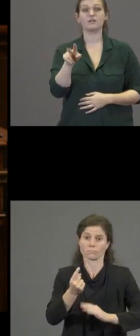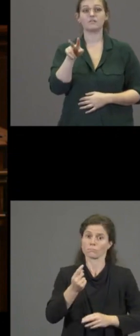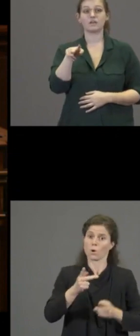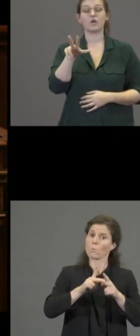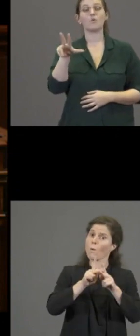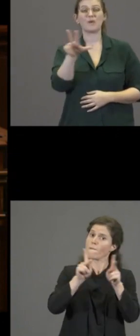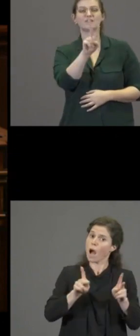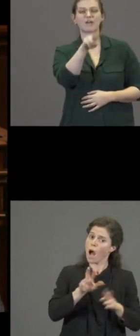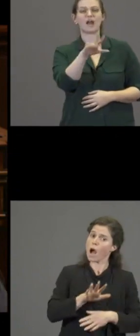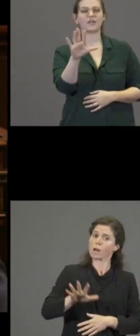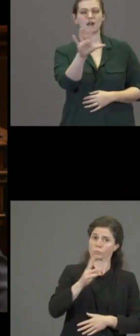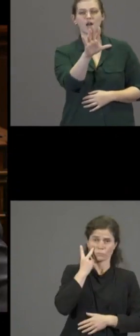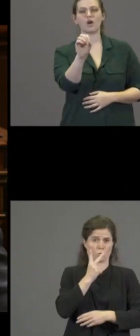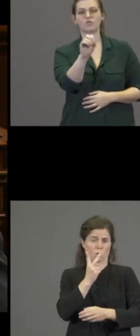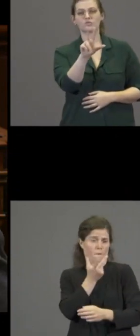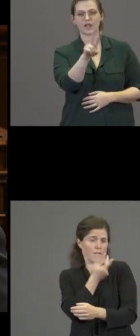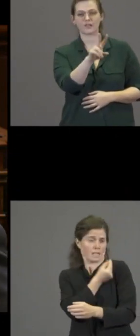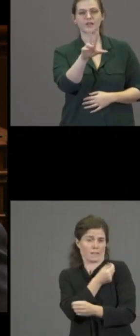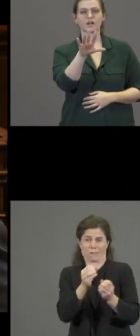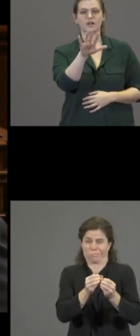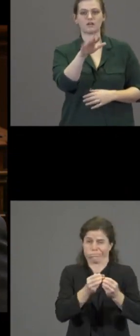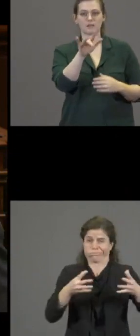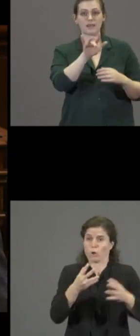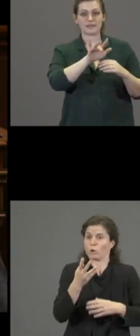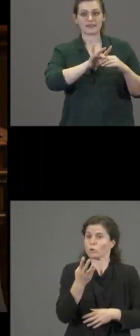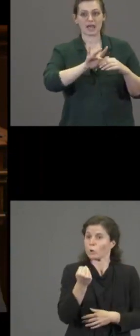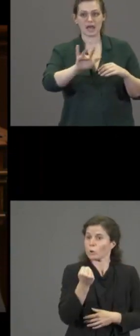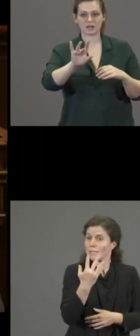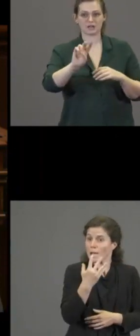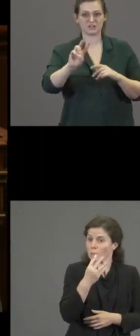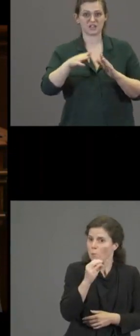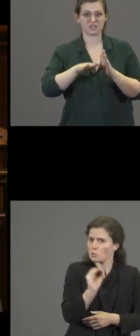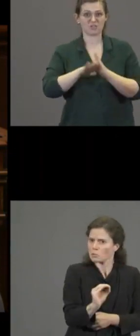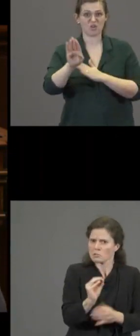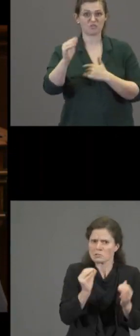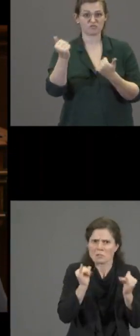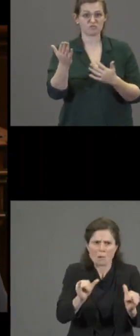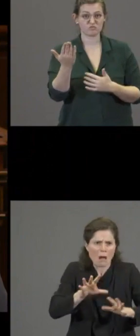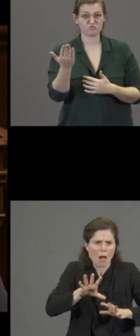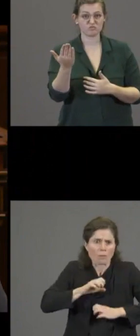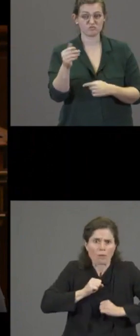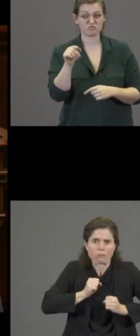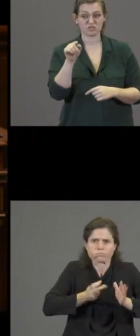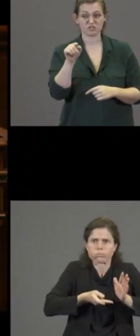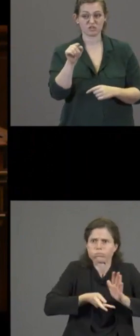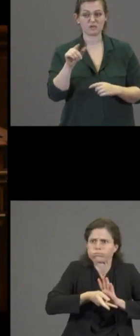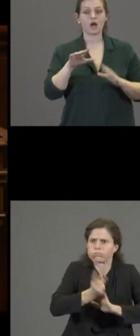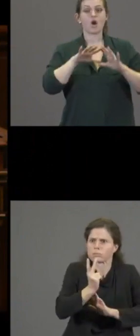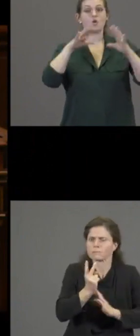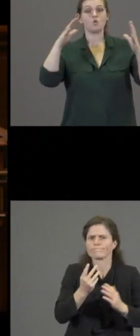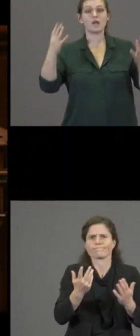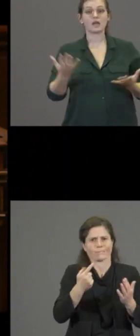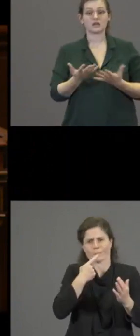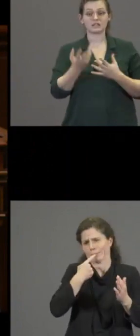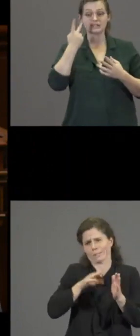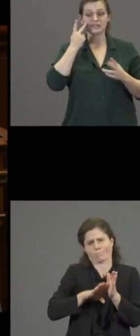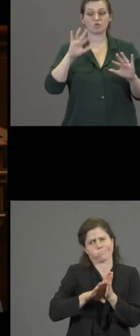Een derde golf groeit eraan. Weerom komen we niet verder, meneer de premier, dan dezelfde maatregelen als vroeger.